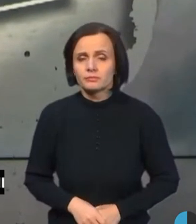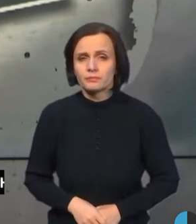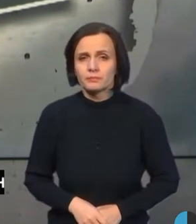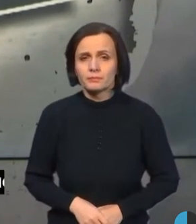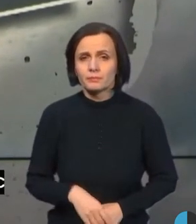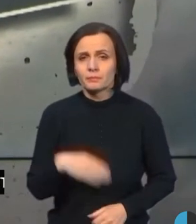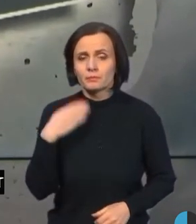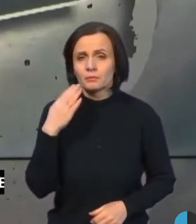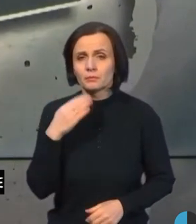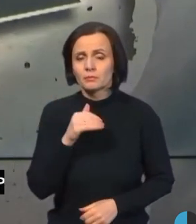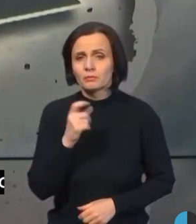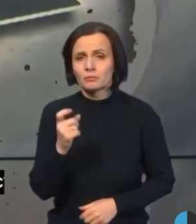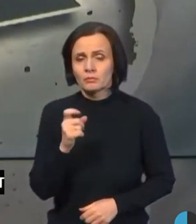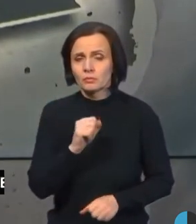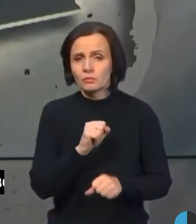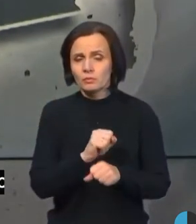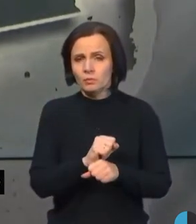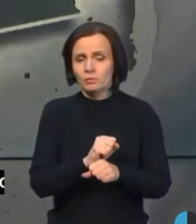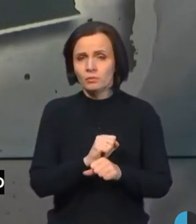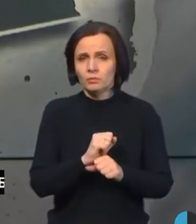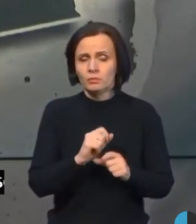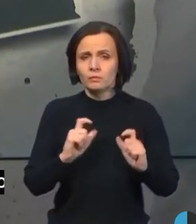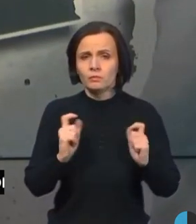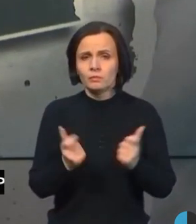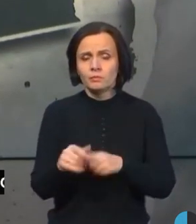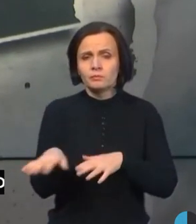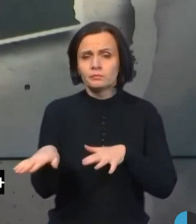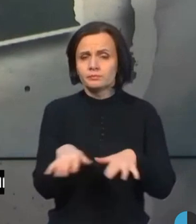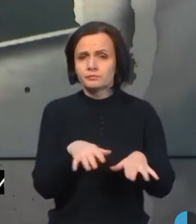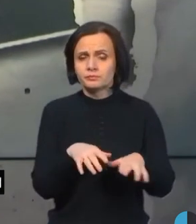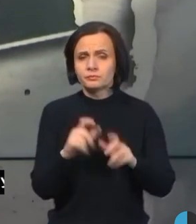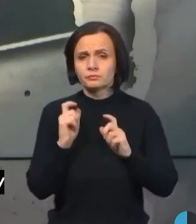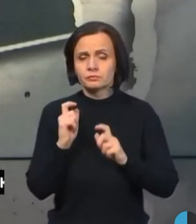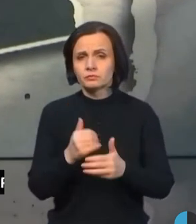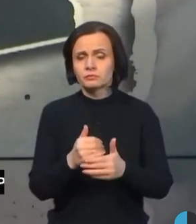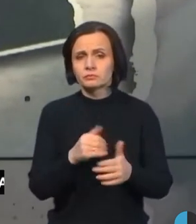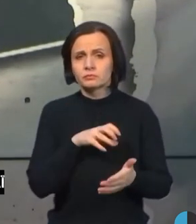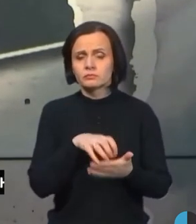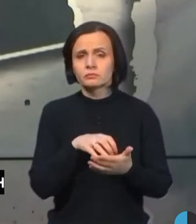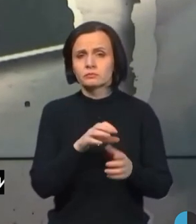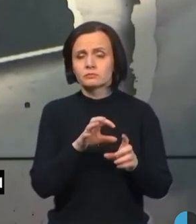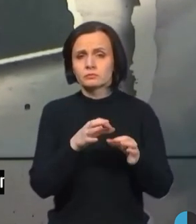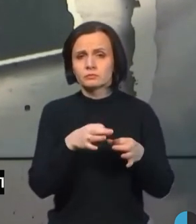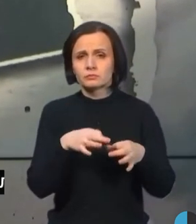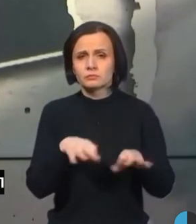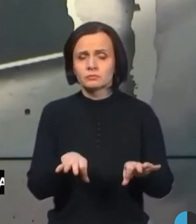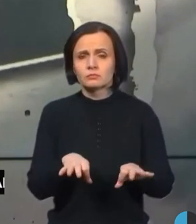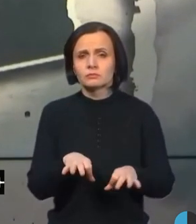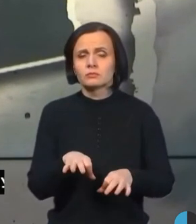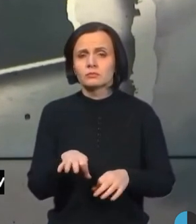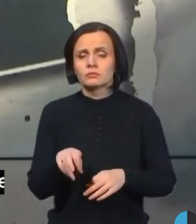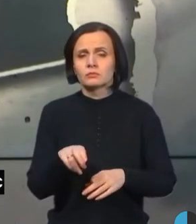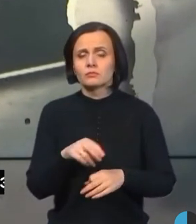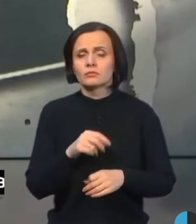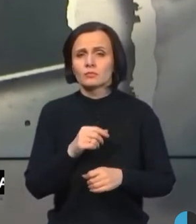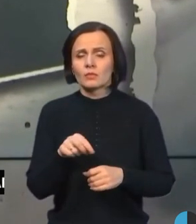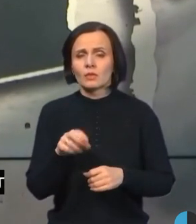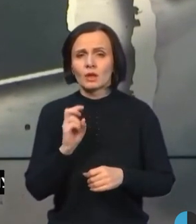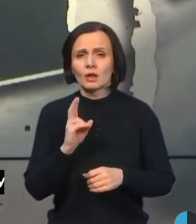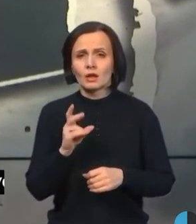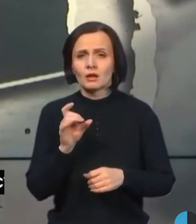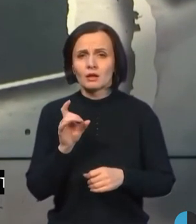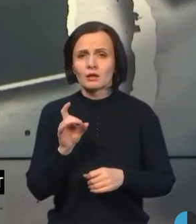Румунські фермери припинили блокувати рух вантажівок перед пунктом пропуску Віково-Десус, щоно проти українського пункту пропуску